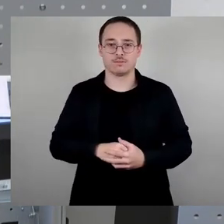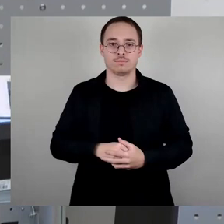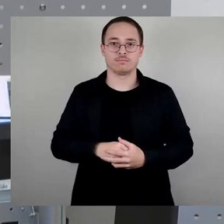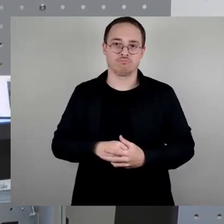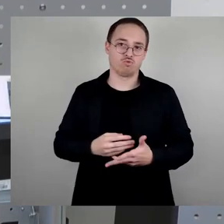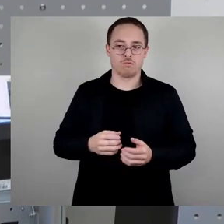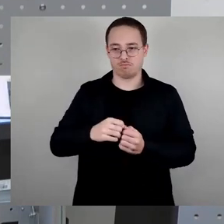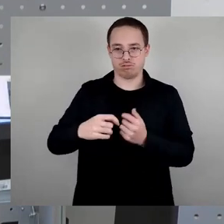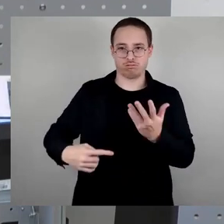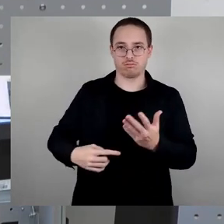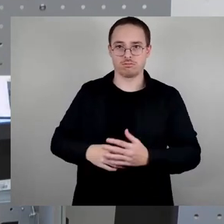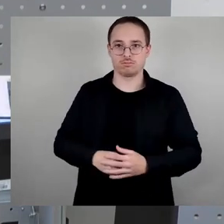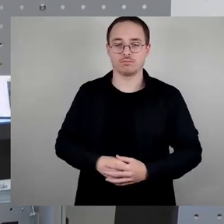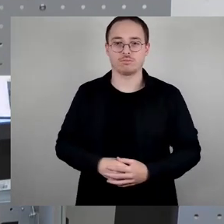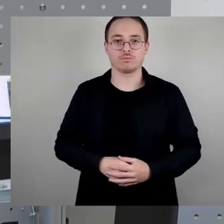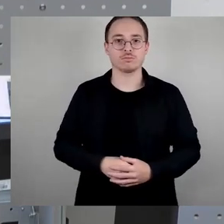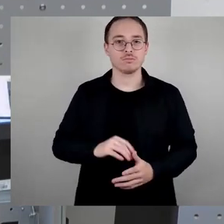Beirat.